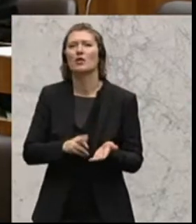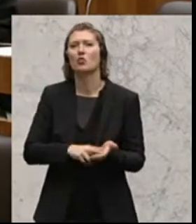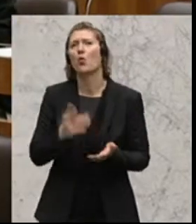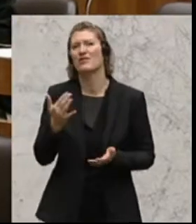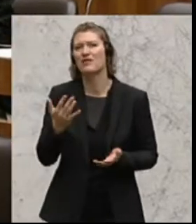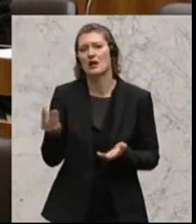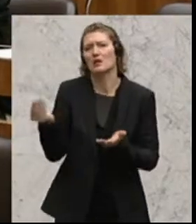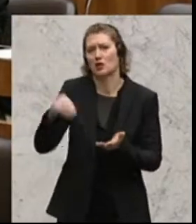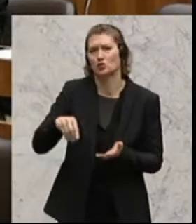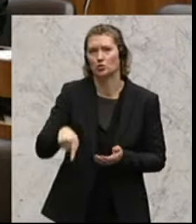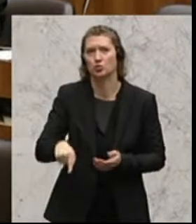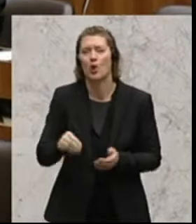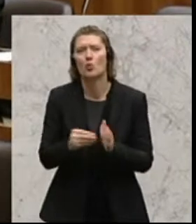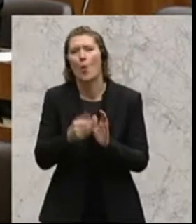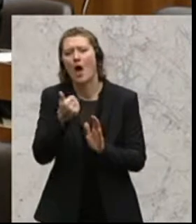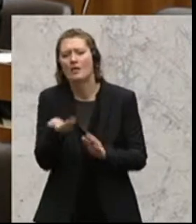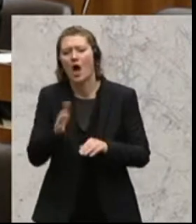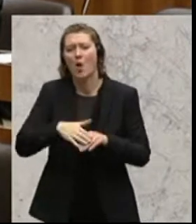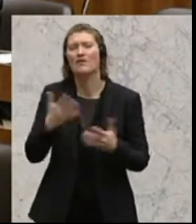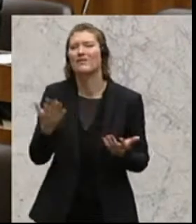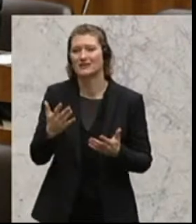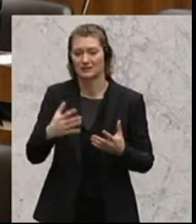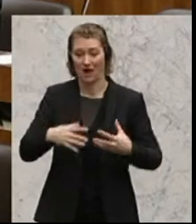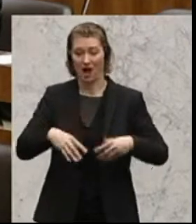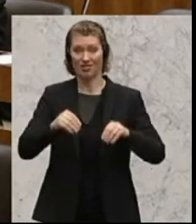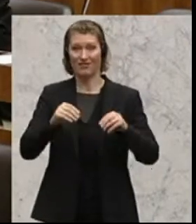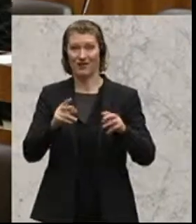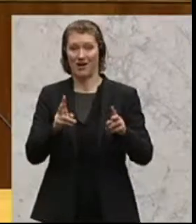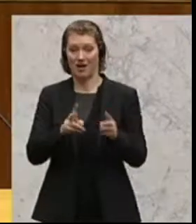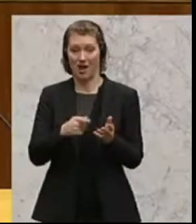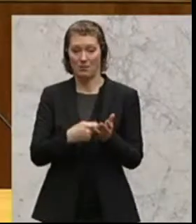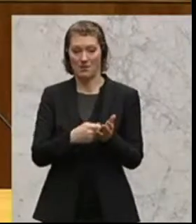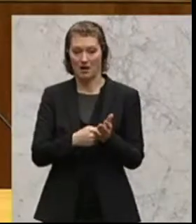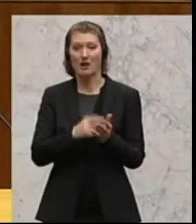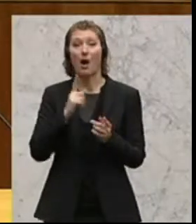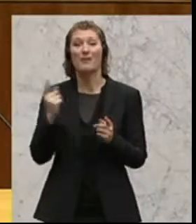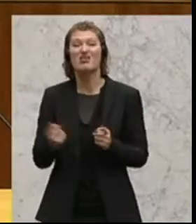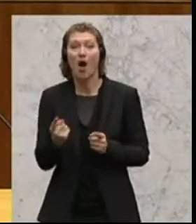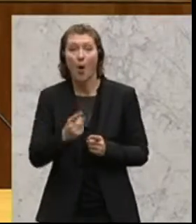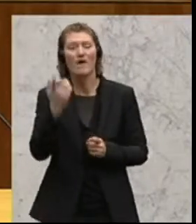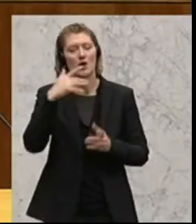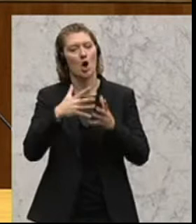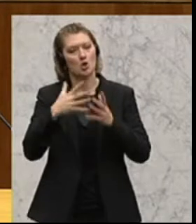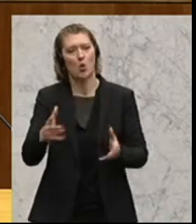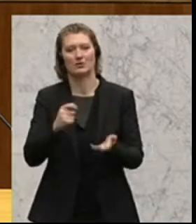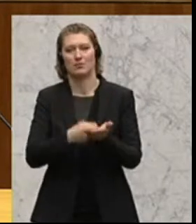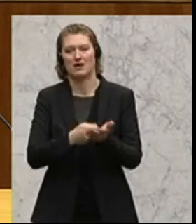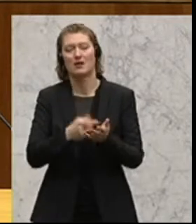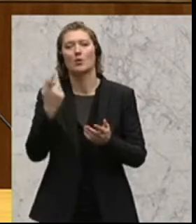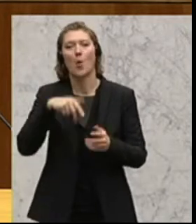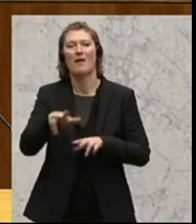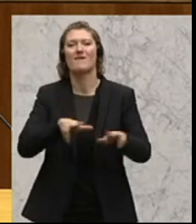Und wir haben eines aufgesetzt, nämlich am Anfang einen kleinen Betrag, aber nachhaltig einen großen Betrag im Bereich der Verwaltungsreform.